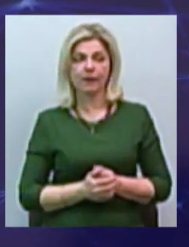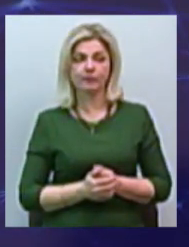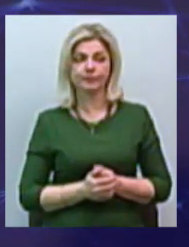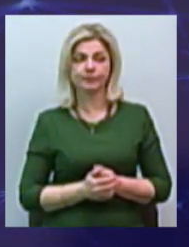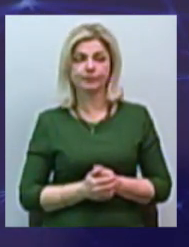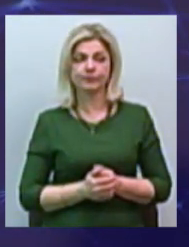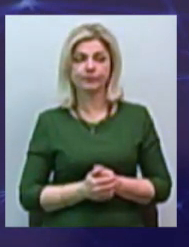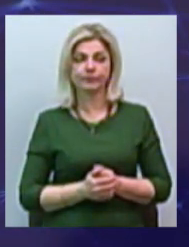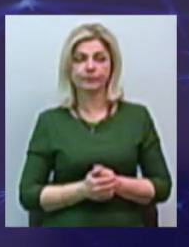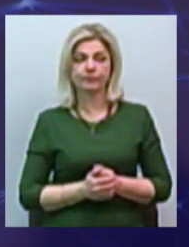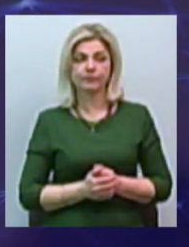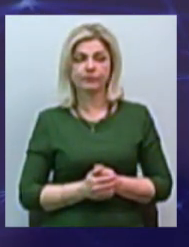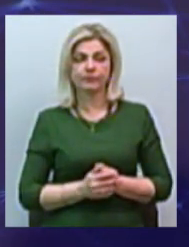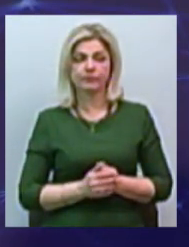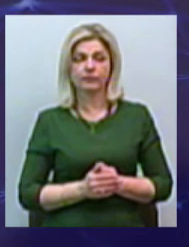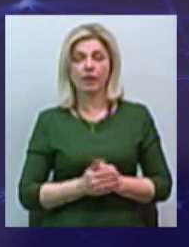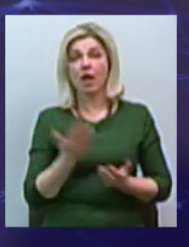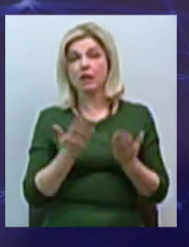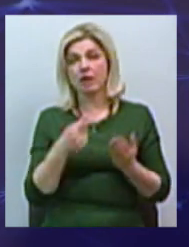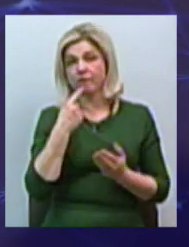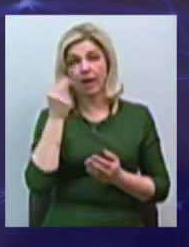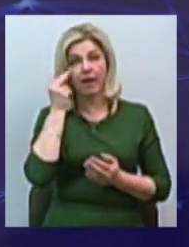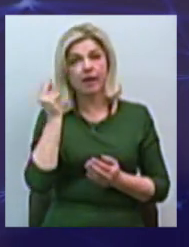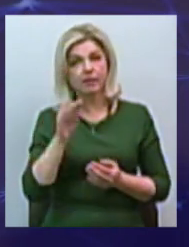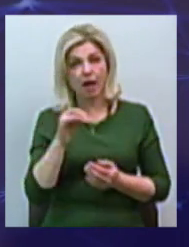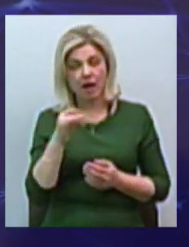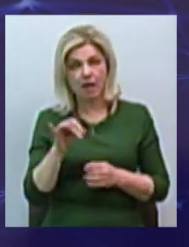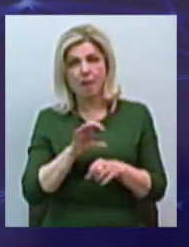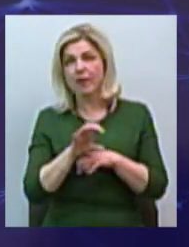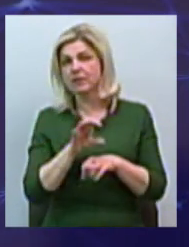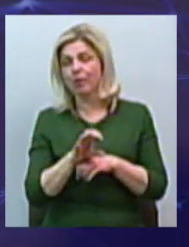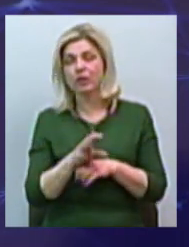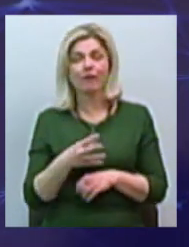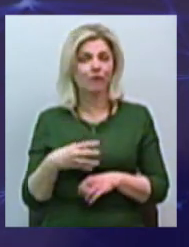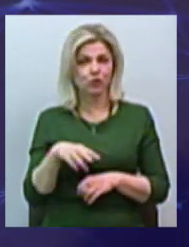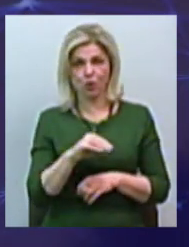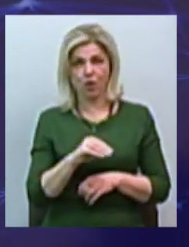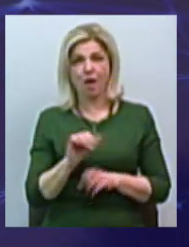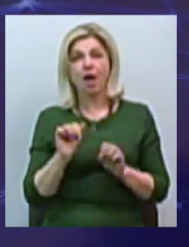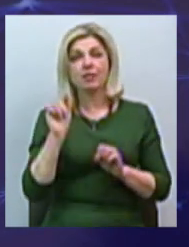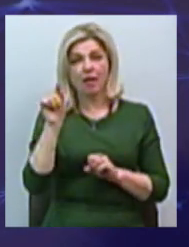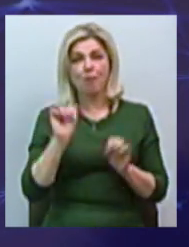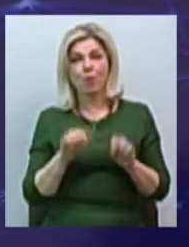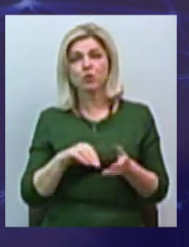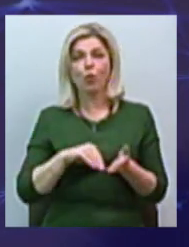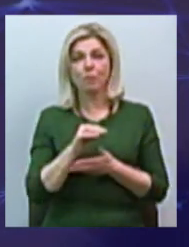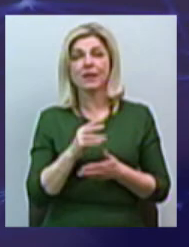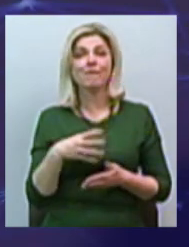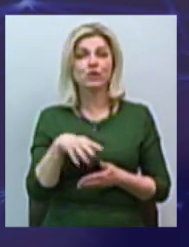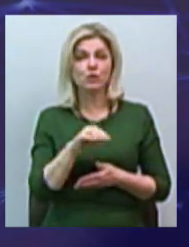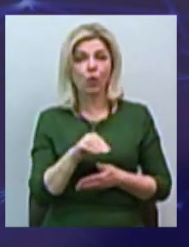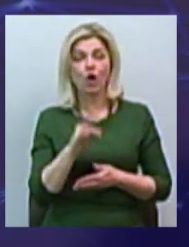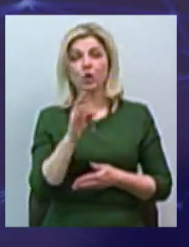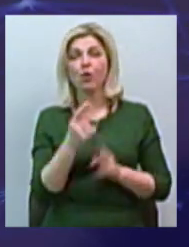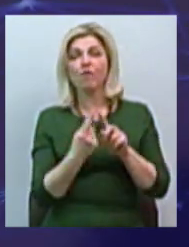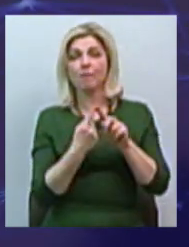производиться... Якщо говорити о Китаї, Китай производить все. Там можна купити все. Але, во-первых,